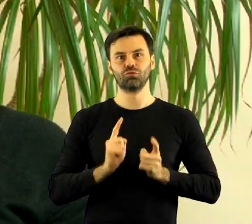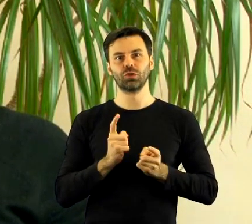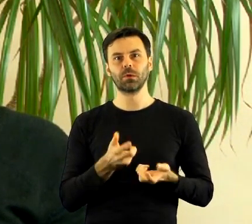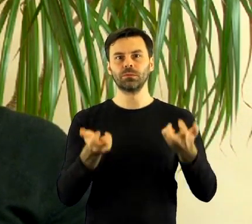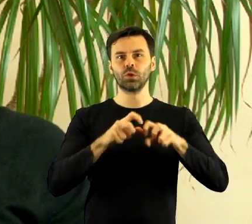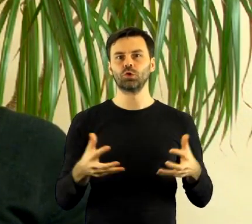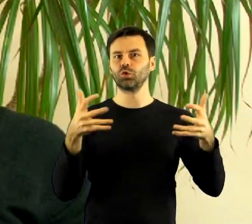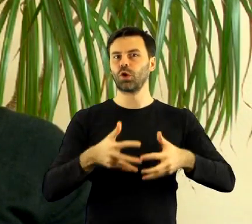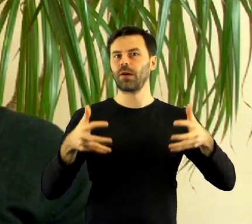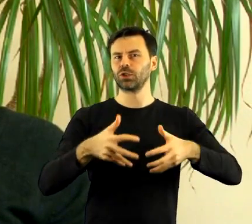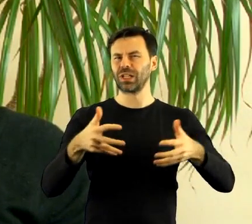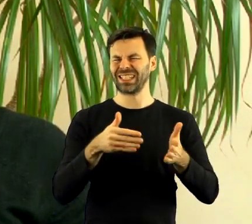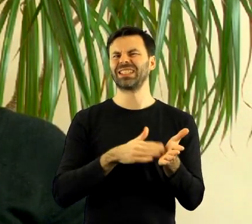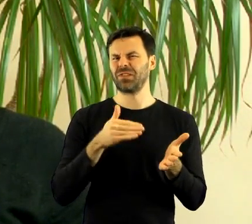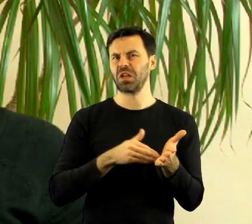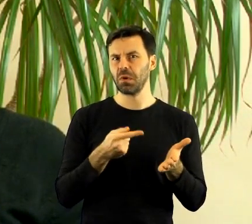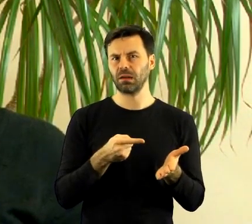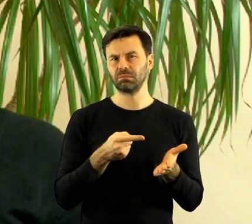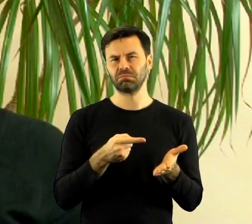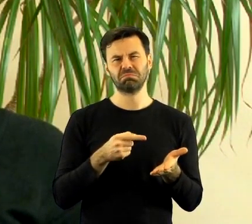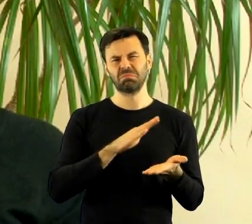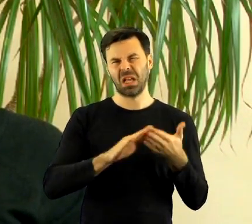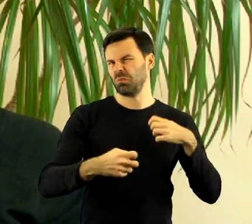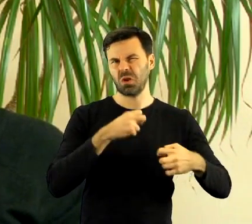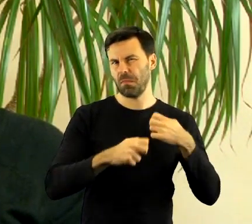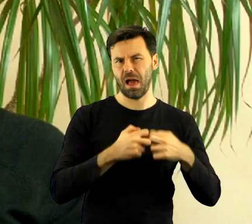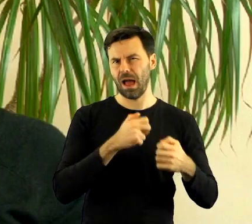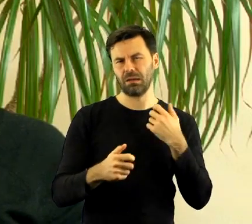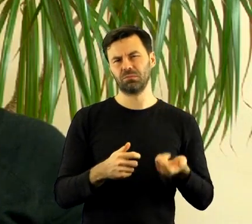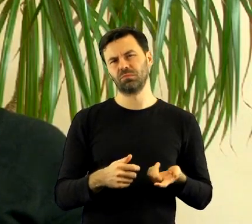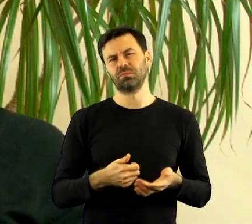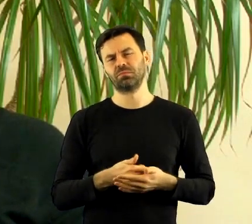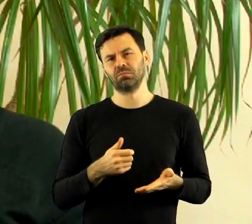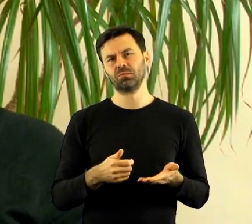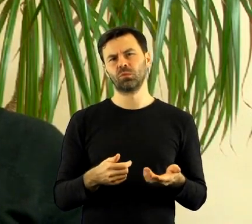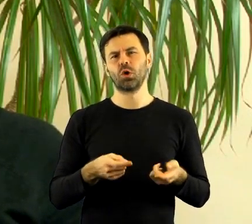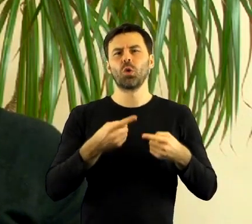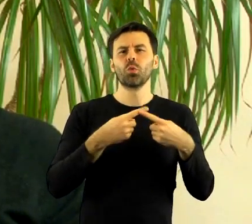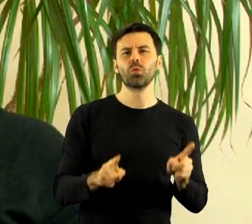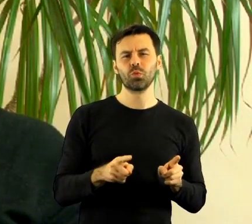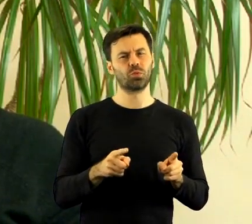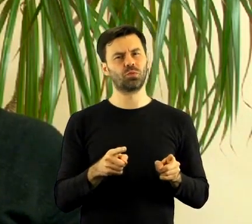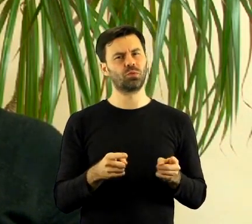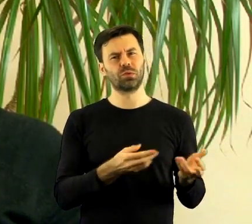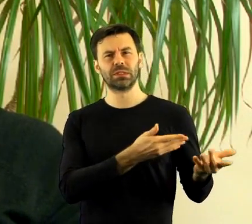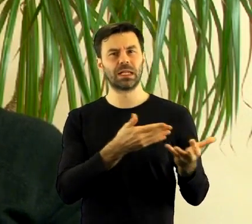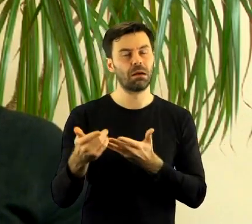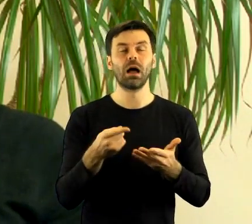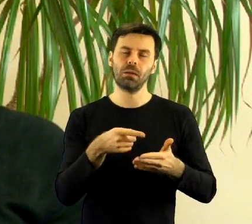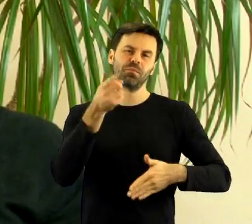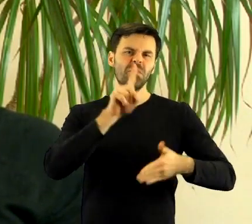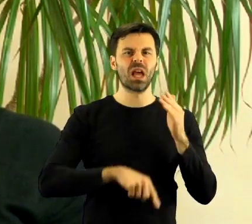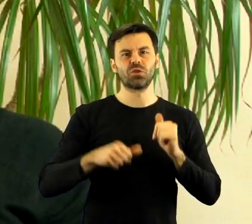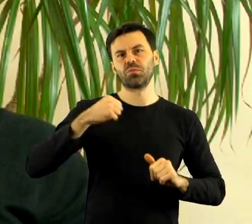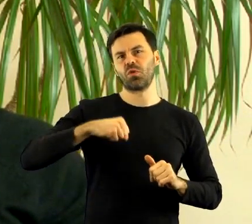stowarzyszenie zwykłe, bo mniej formalności, krótszy czas oczekiwania na zarejestrowanie. I tak miesiąc